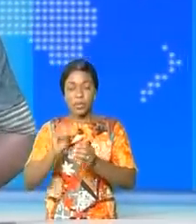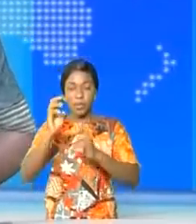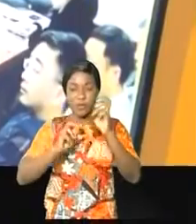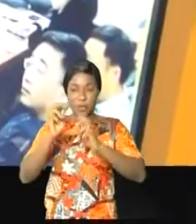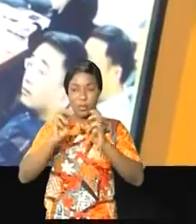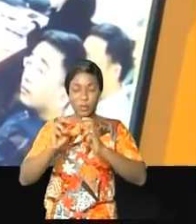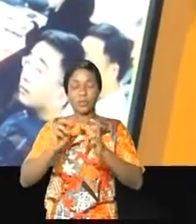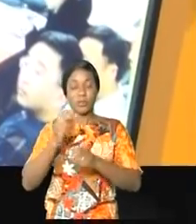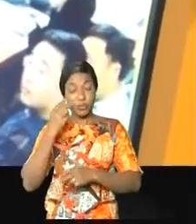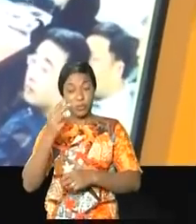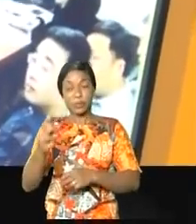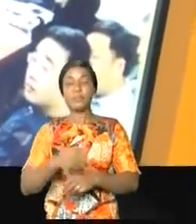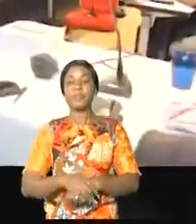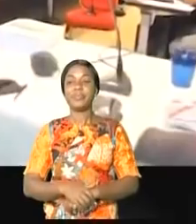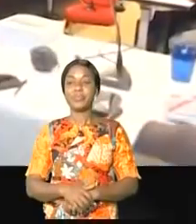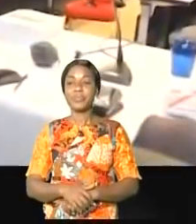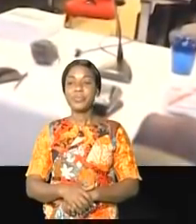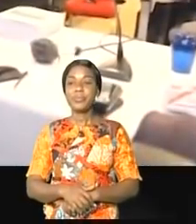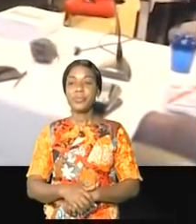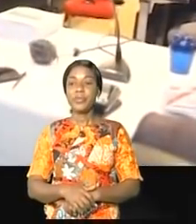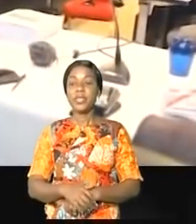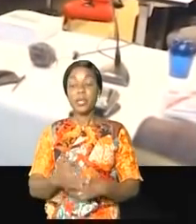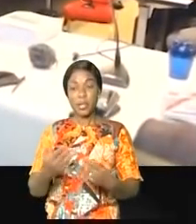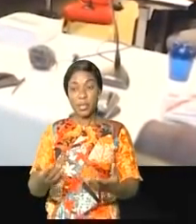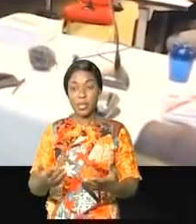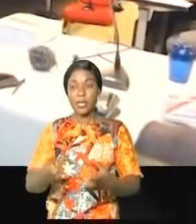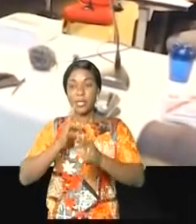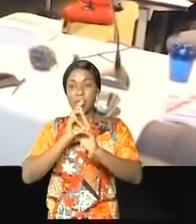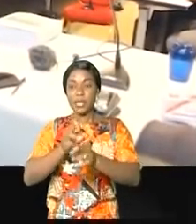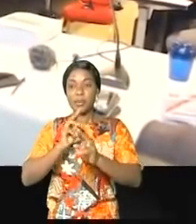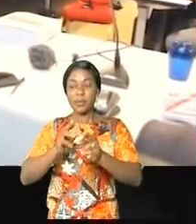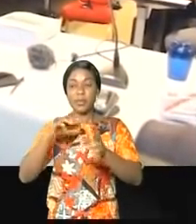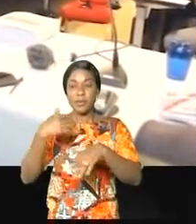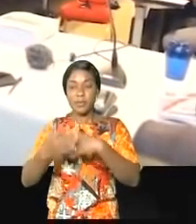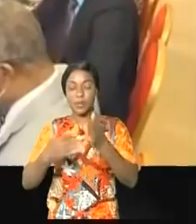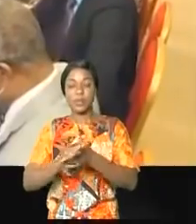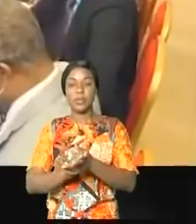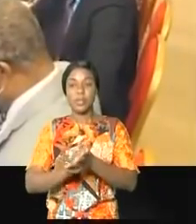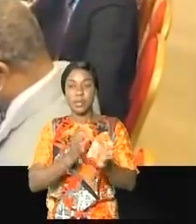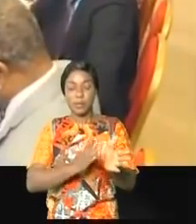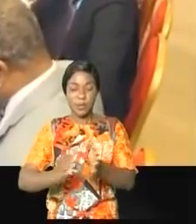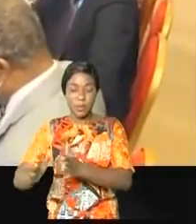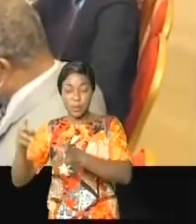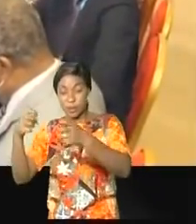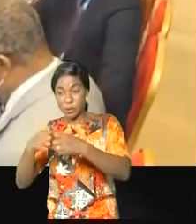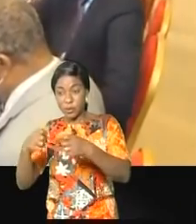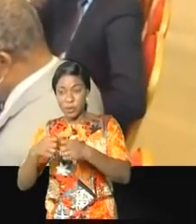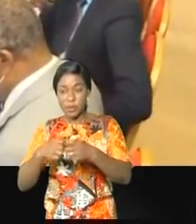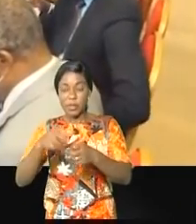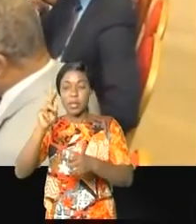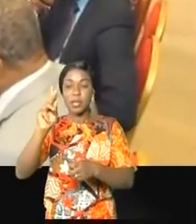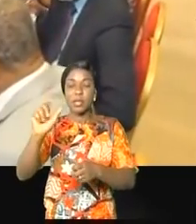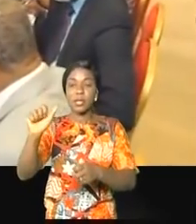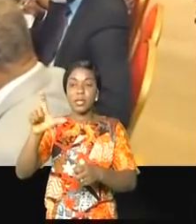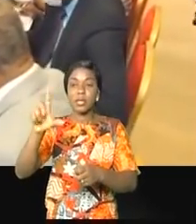En mode visioconférence, cet atelier de validation du rapport de faisabilité de l'aménagement hydroélectrique de Kaloumba fait